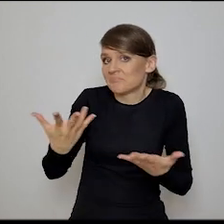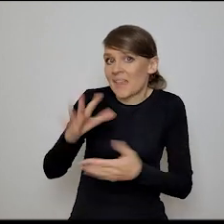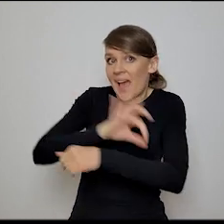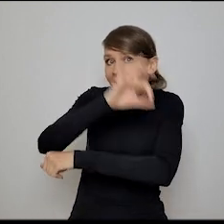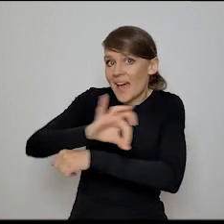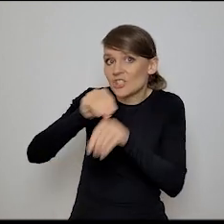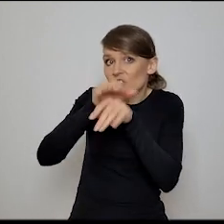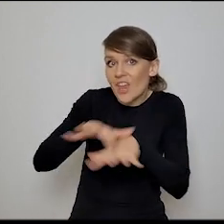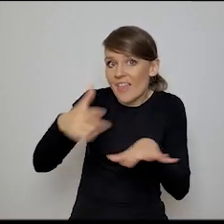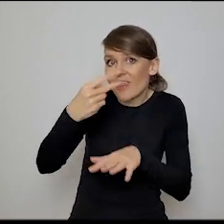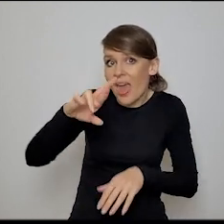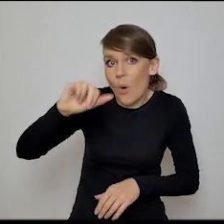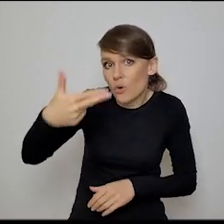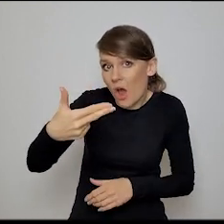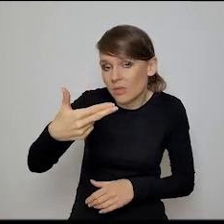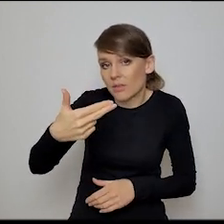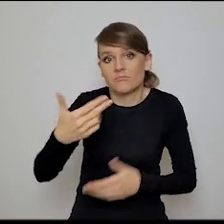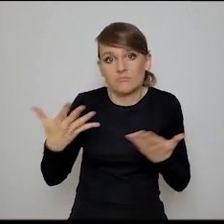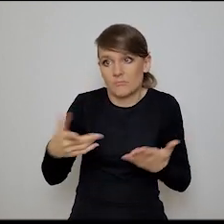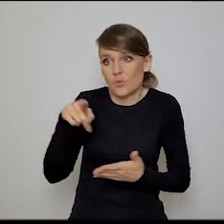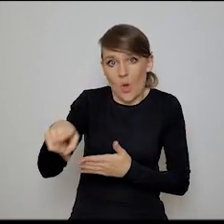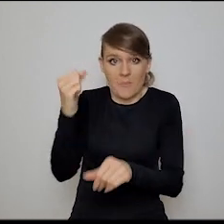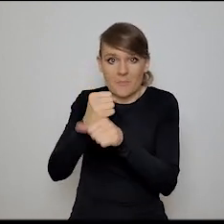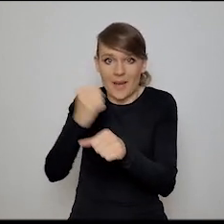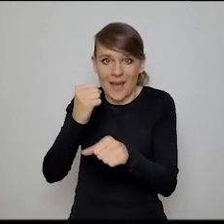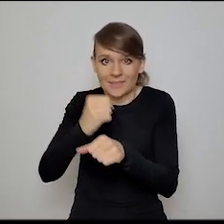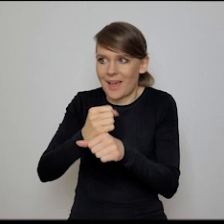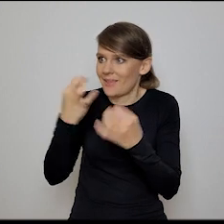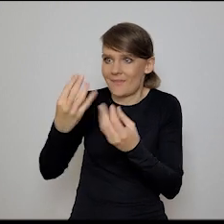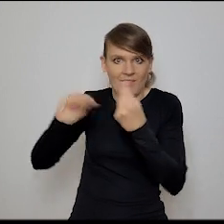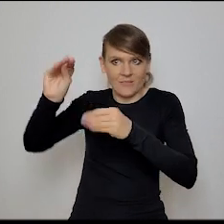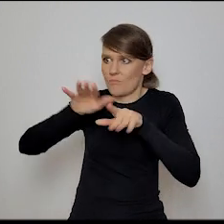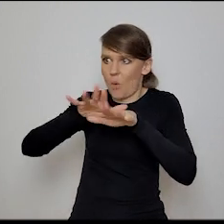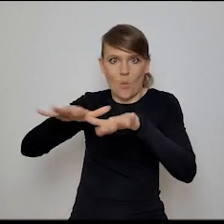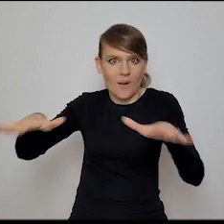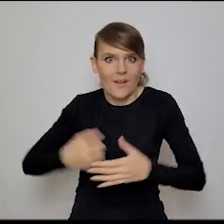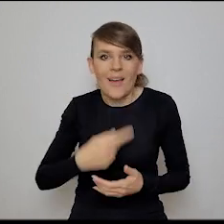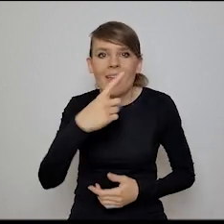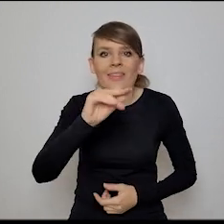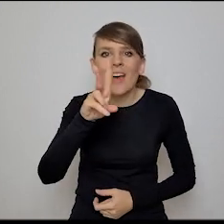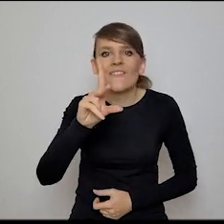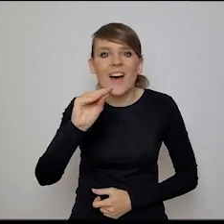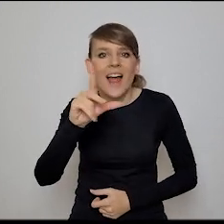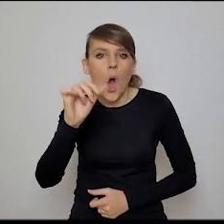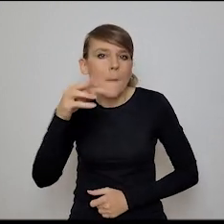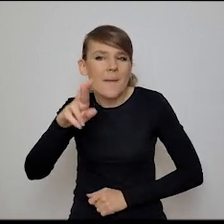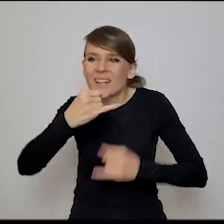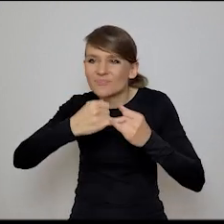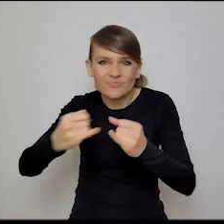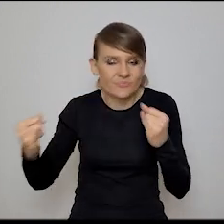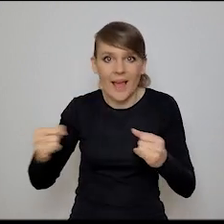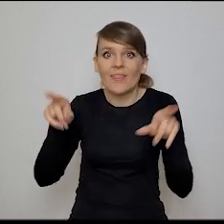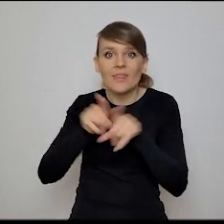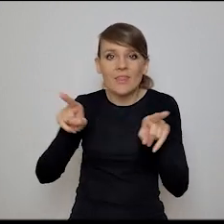Architekt sieci neuronowych, wiesz, na przykład. To jest po prostu, wiesz, praca rosnąco popularna. Deweloperzy wszelkiej maści, prawda? Ale też